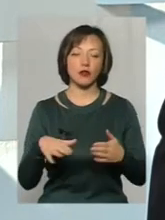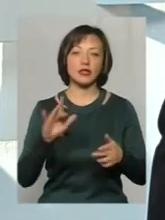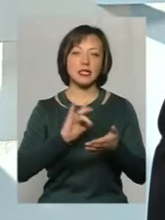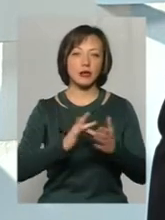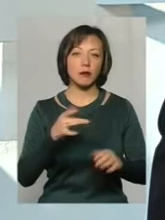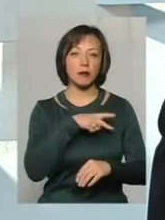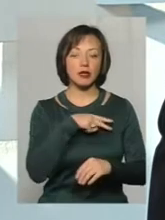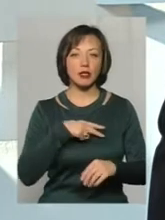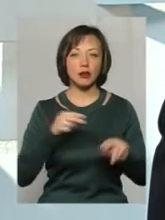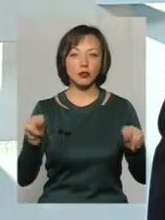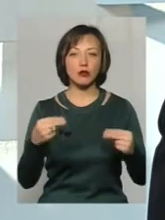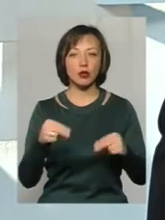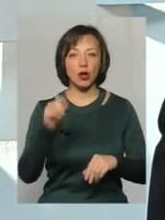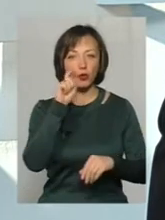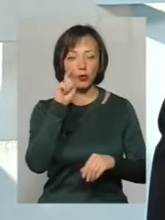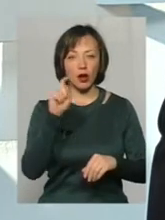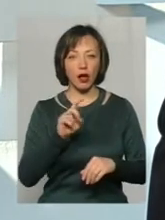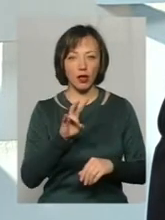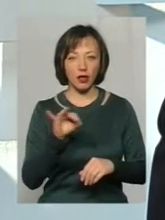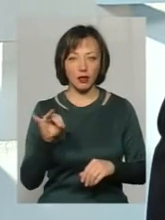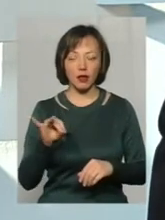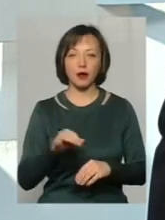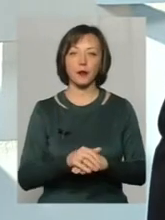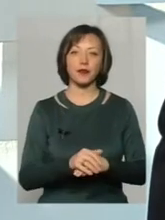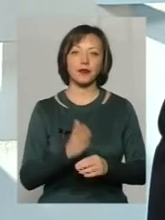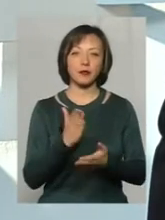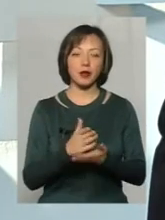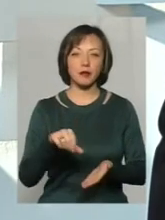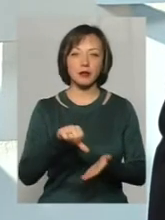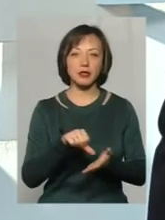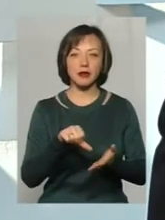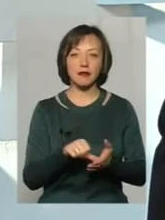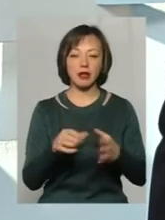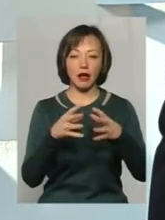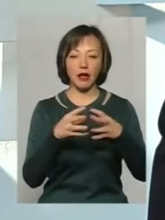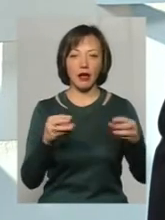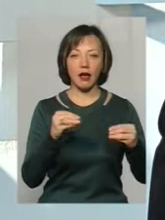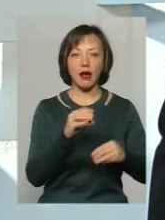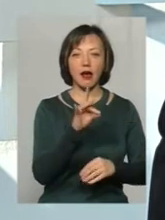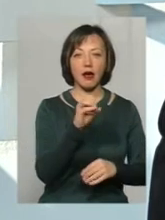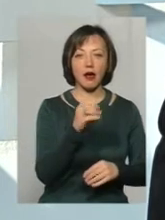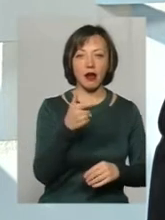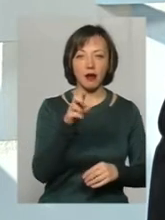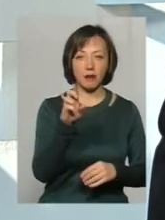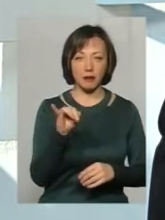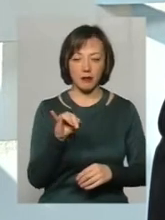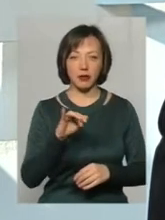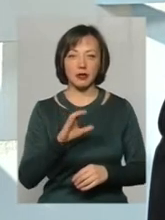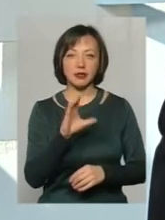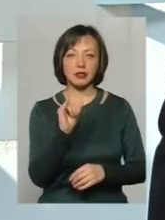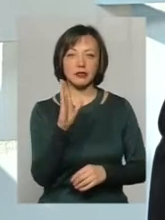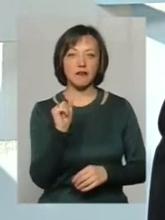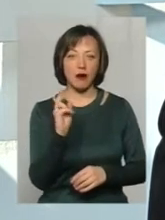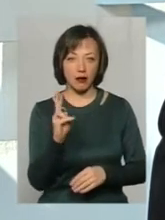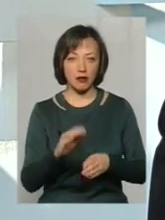чемпіонату України. Представник регбійної нашої громади Сівак